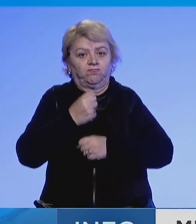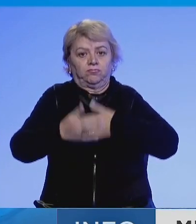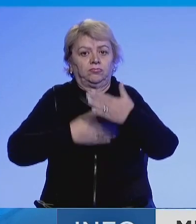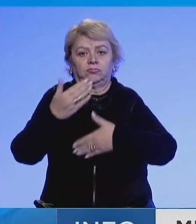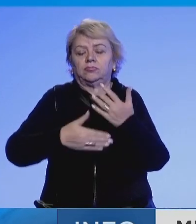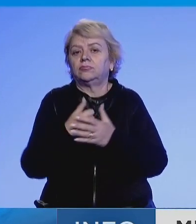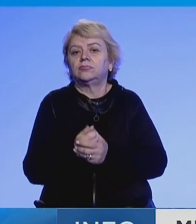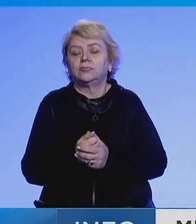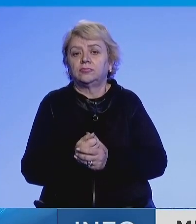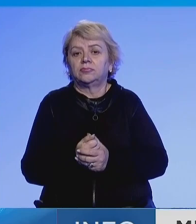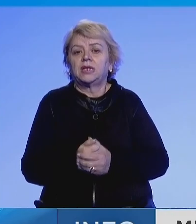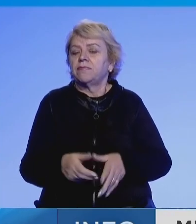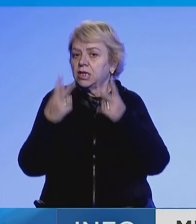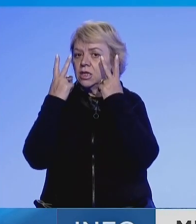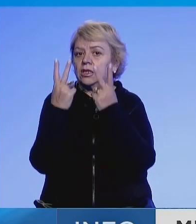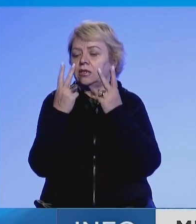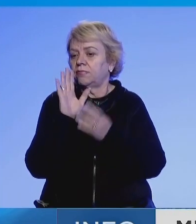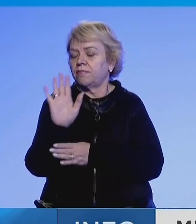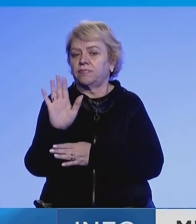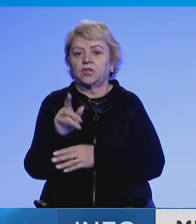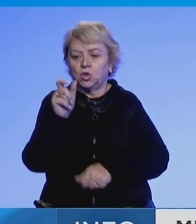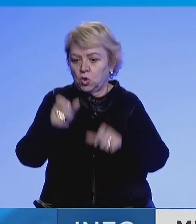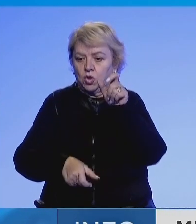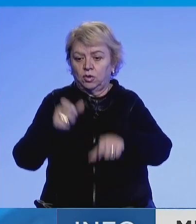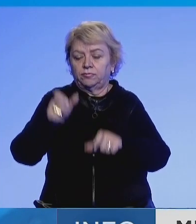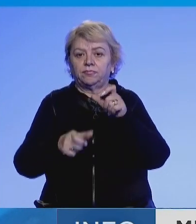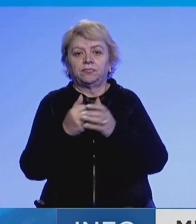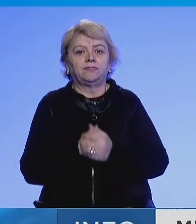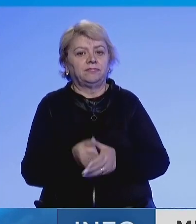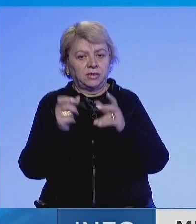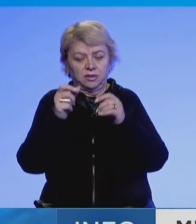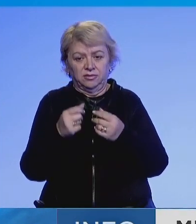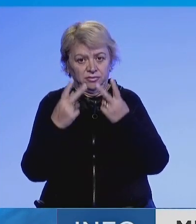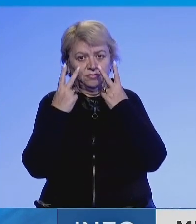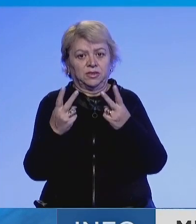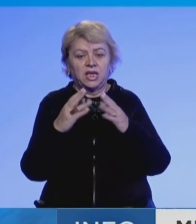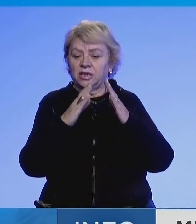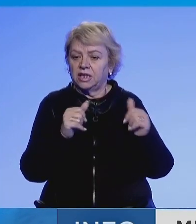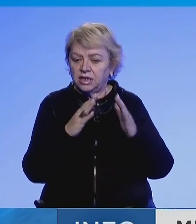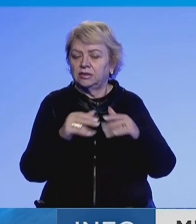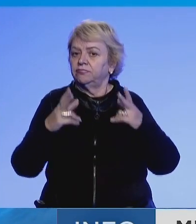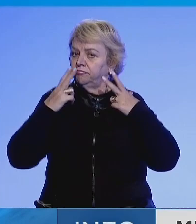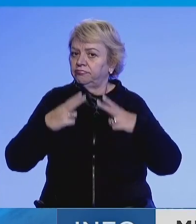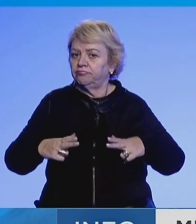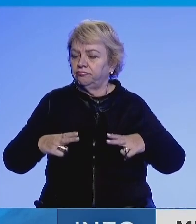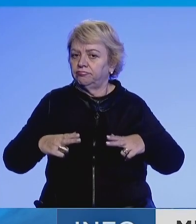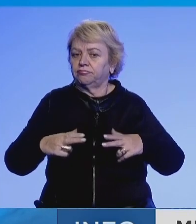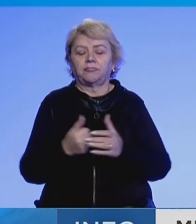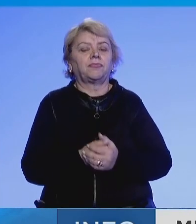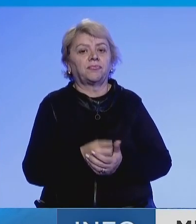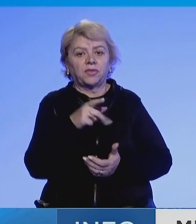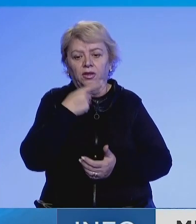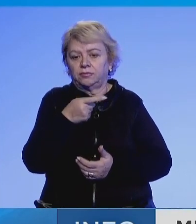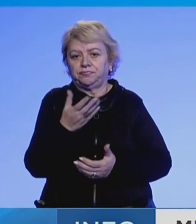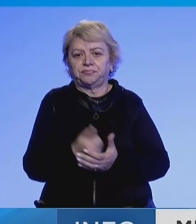që është më rëndësi si pas ti për qytetaret, që është më rëndësi për rajonin, për pachen, stabilitetin, duke